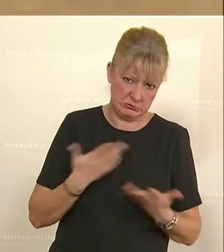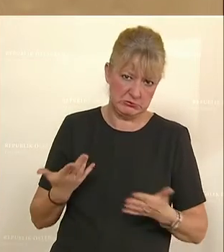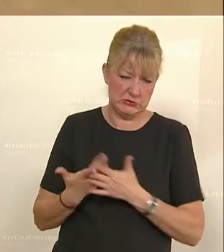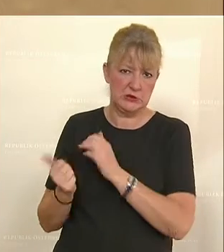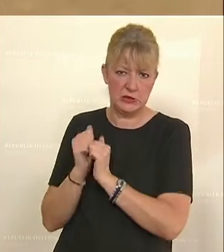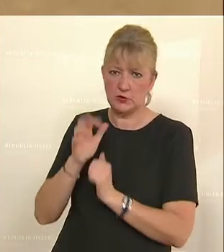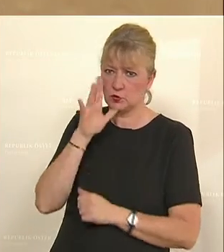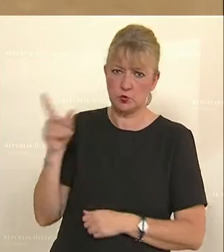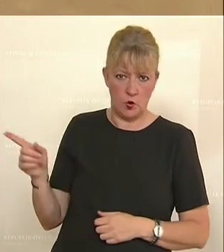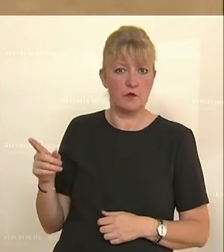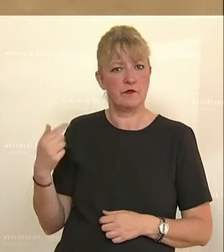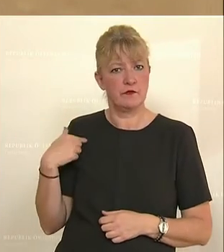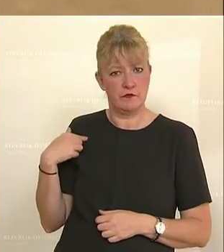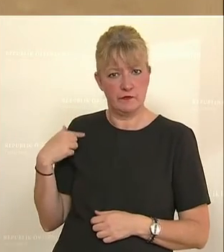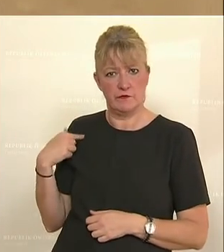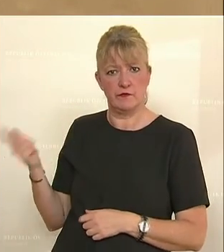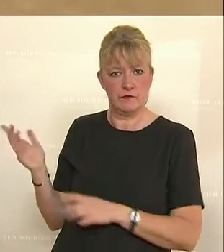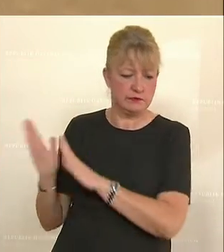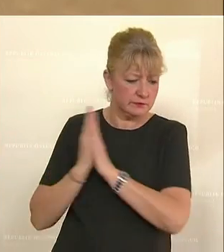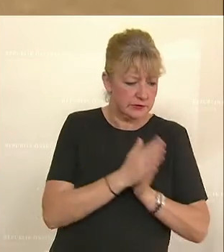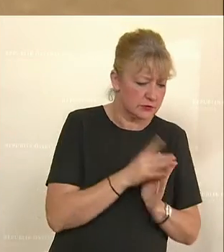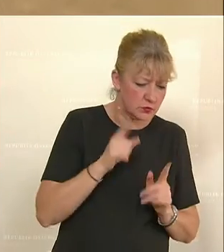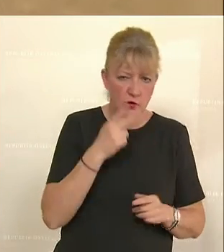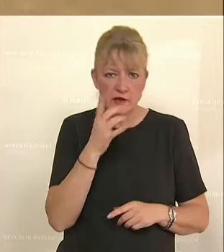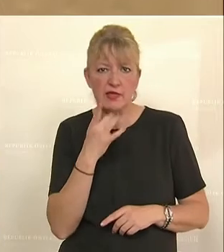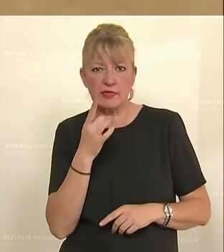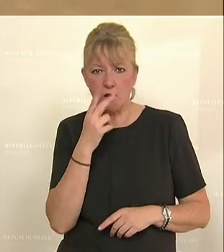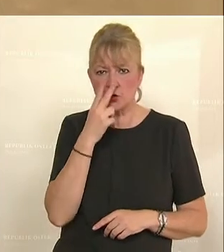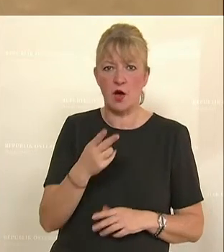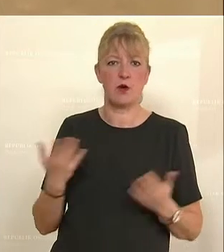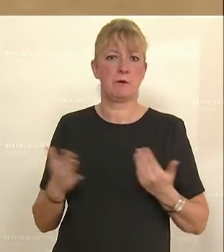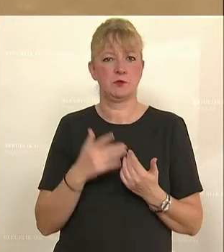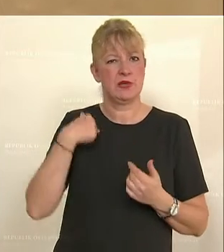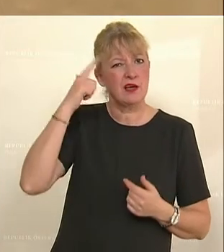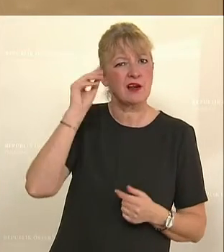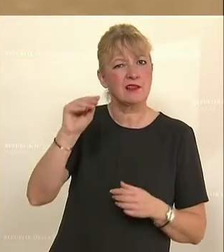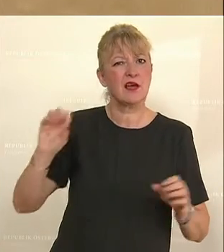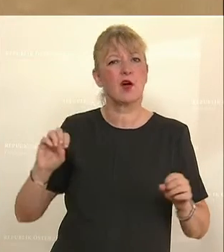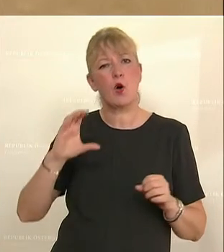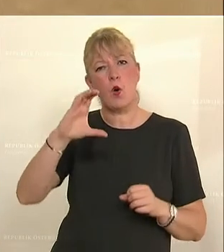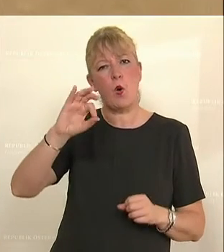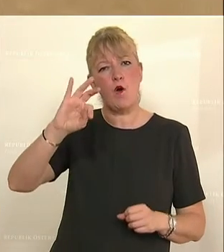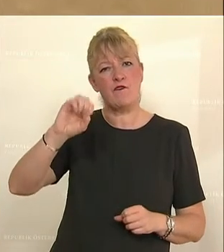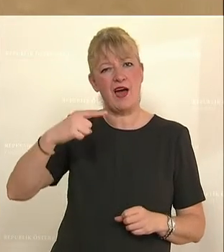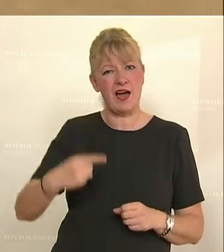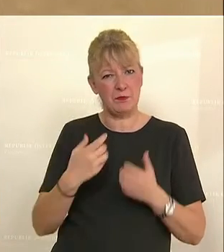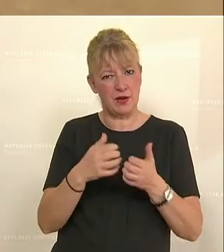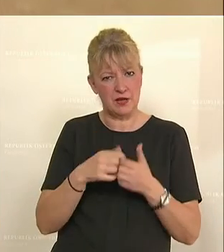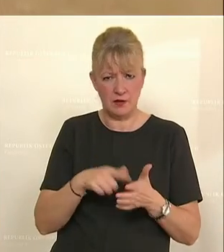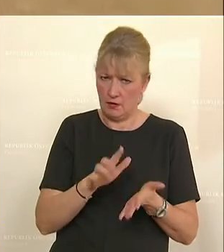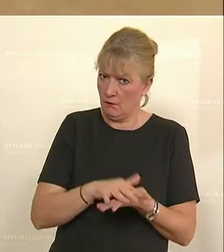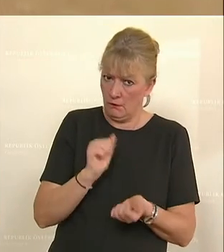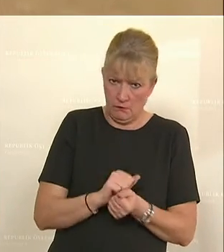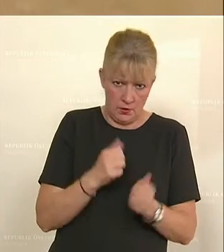Rechnungshof von uns gebeten wird, da genauer hinzuschauen. Ich erinnere nur an den aktuellen Bericht zur Kofag, wo ja ein vernichtendes